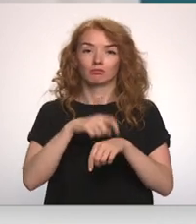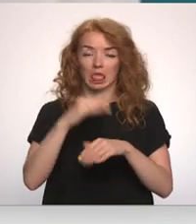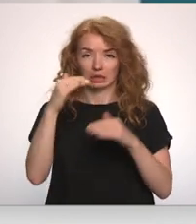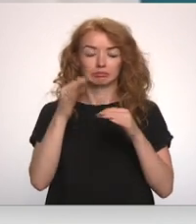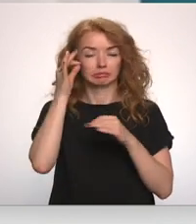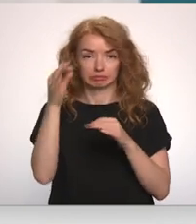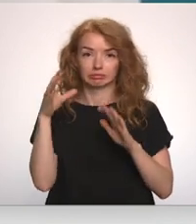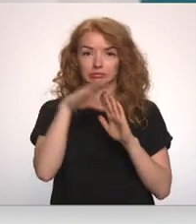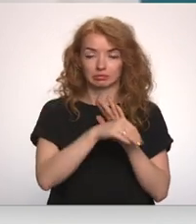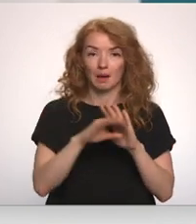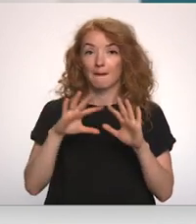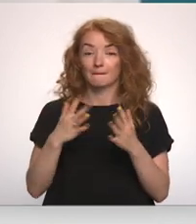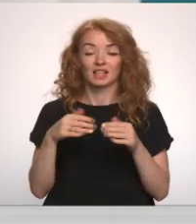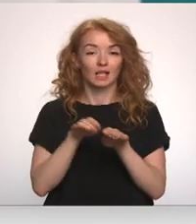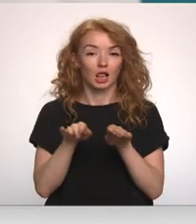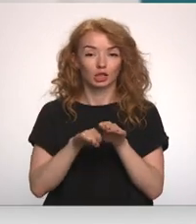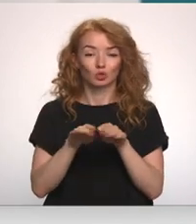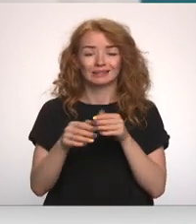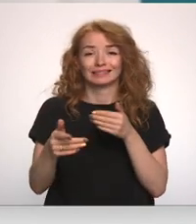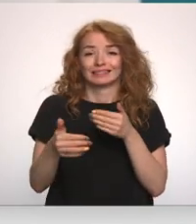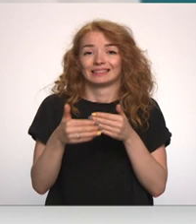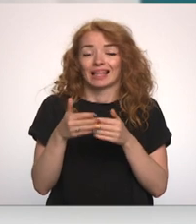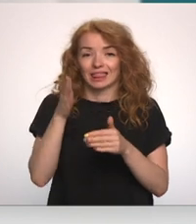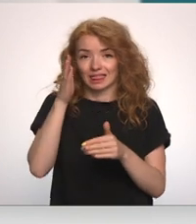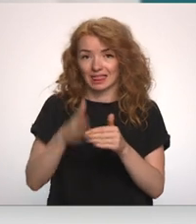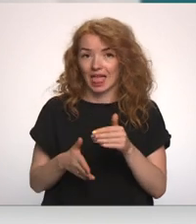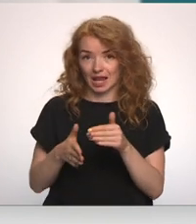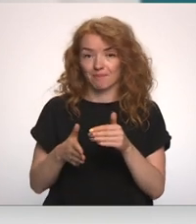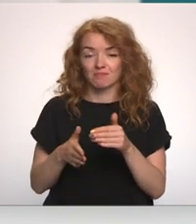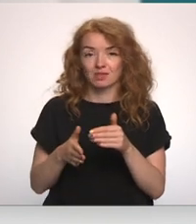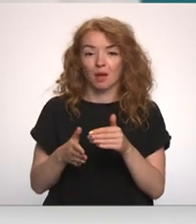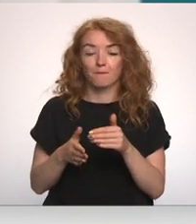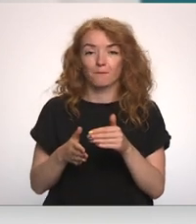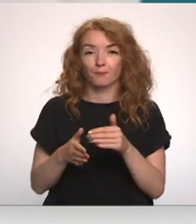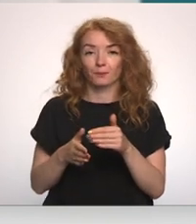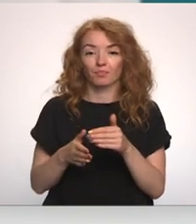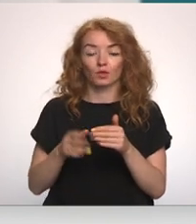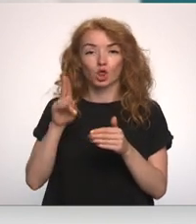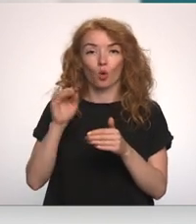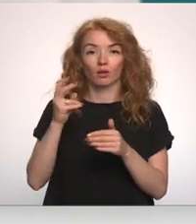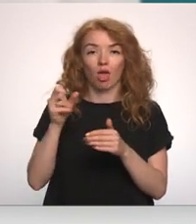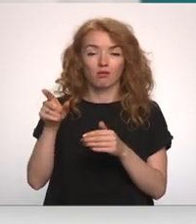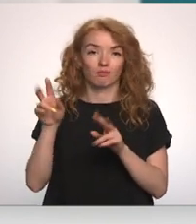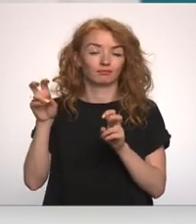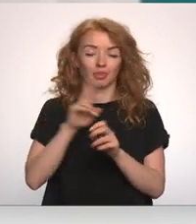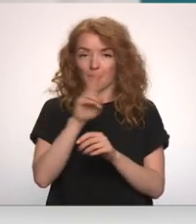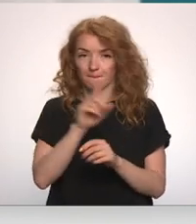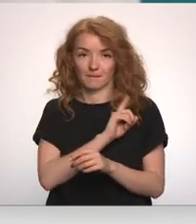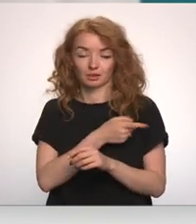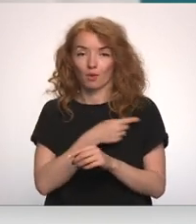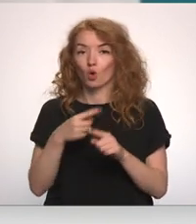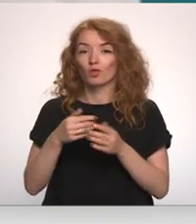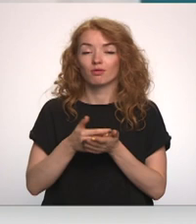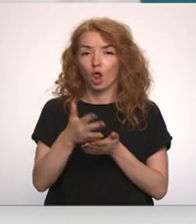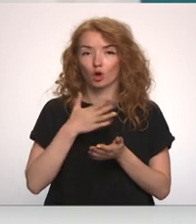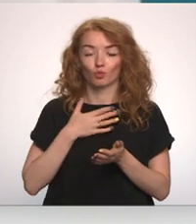termiņā, bet arī salīdzinoši tūvu jau tā termiņa ietveram, Norde ka nepaspēja. Tālāk no